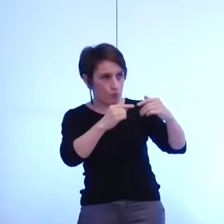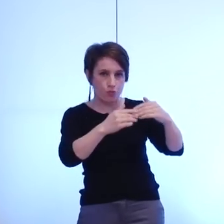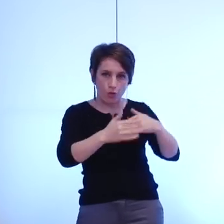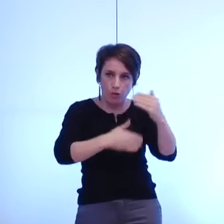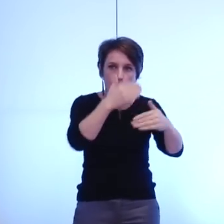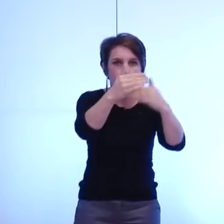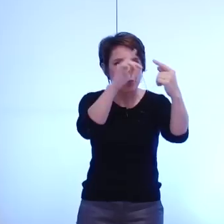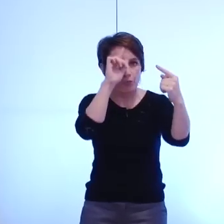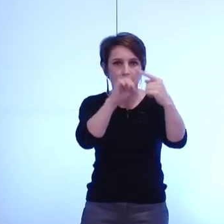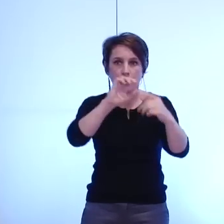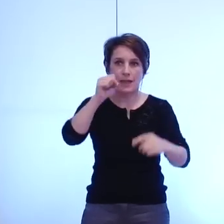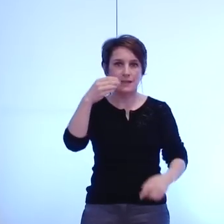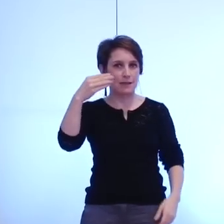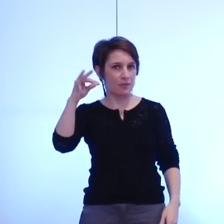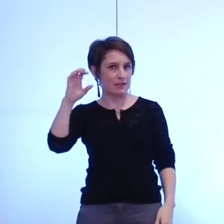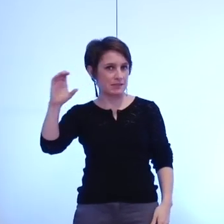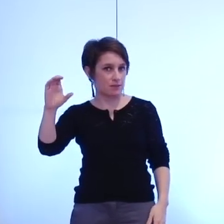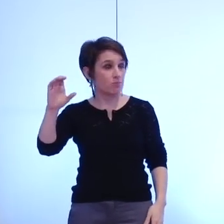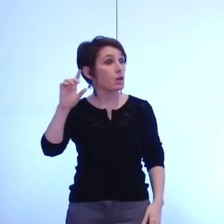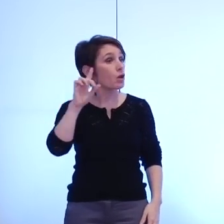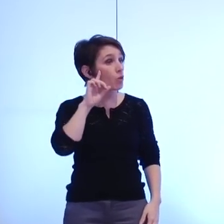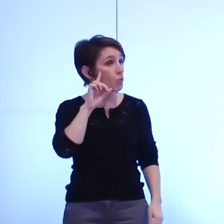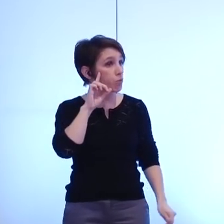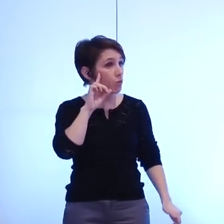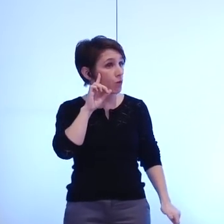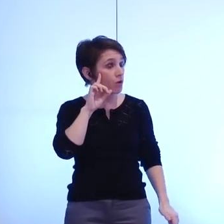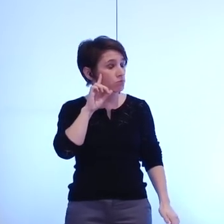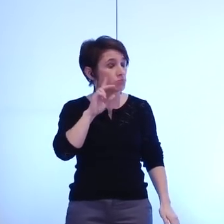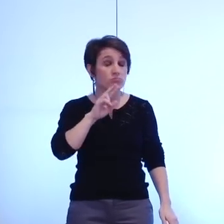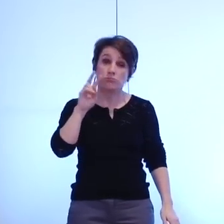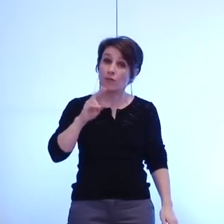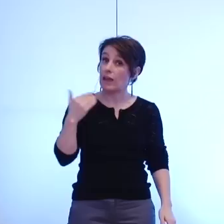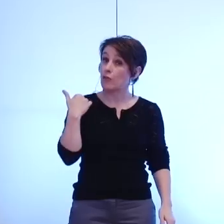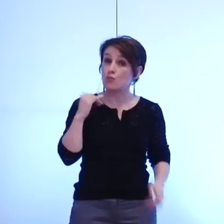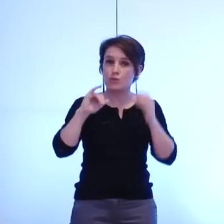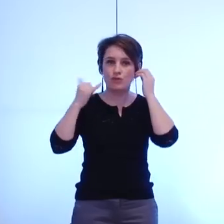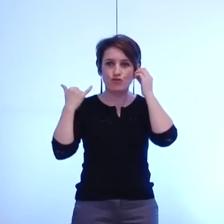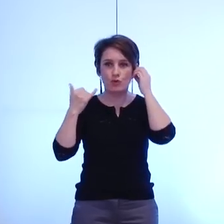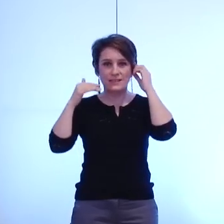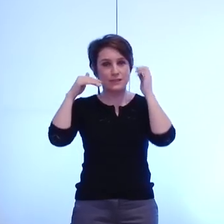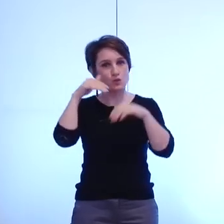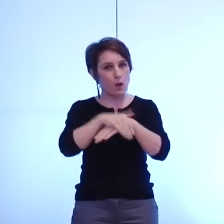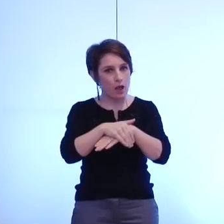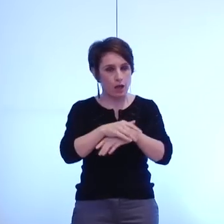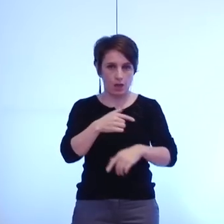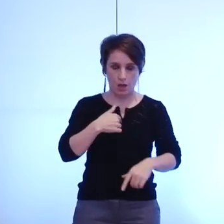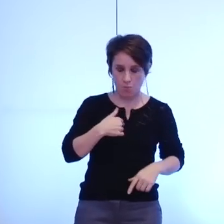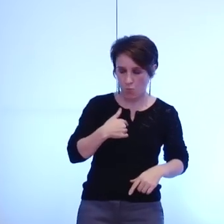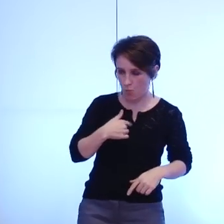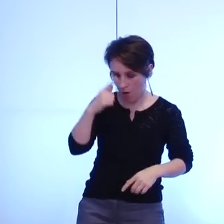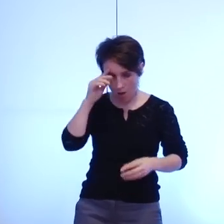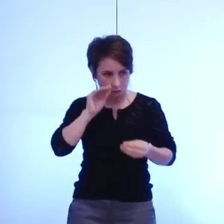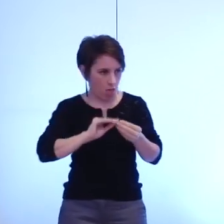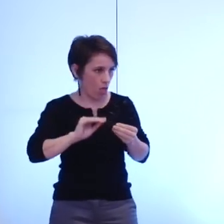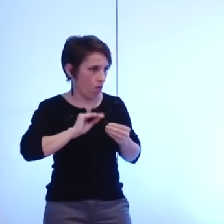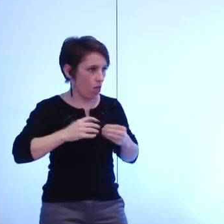SMTC car je dois avouer que depuis jeudi soir je m'interroge sur où pourraient bien